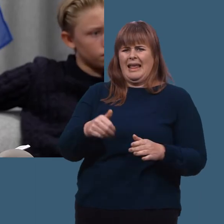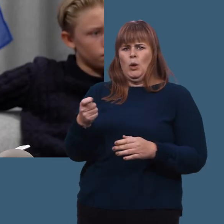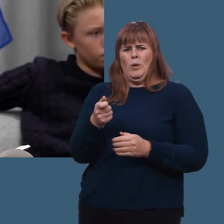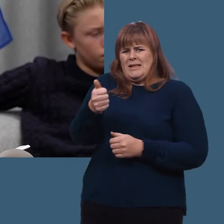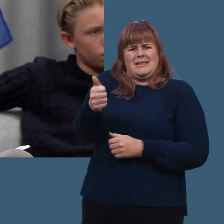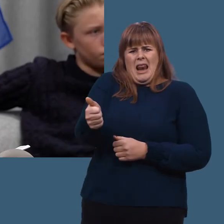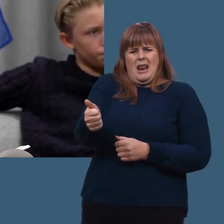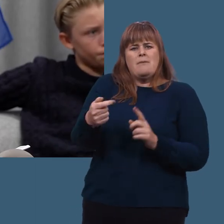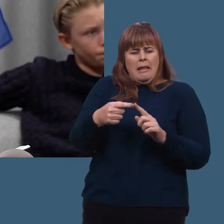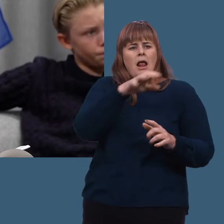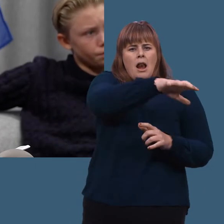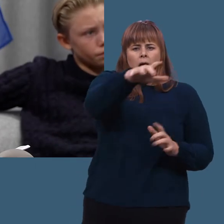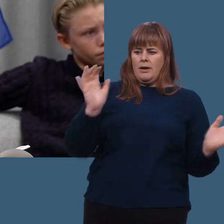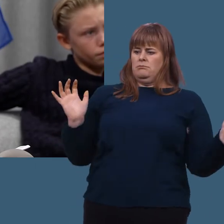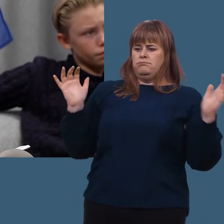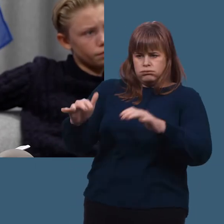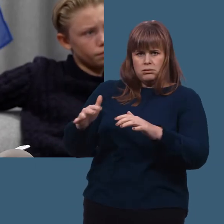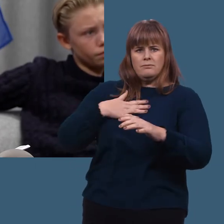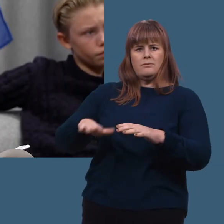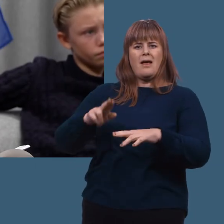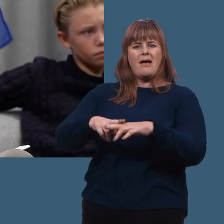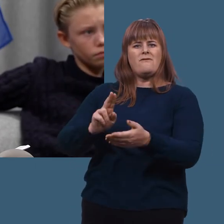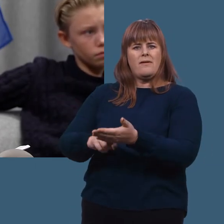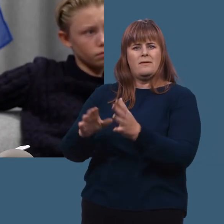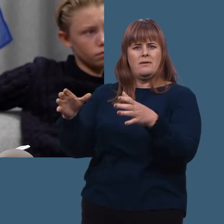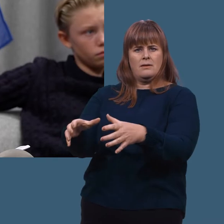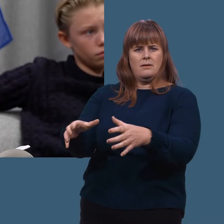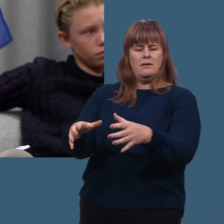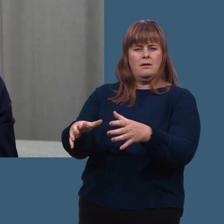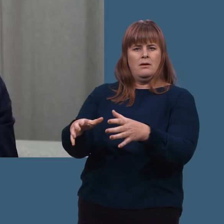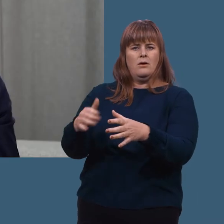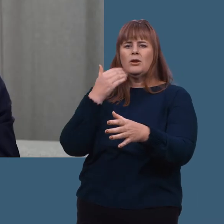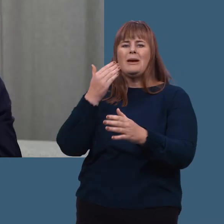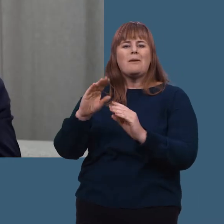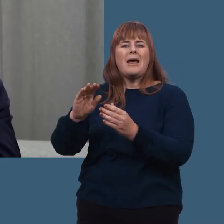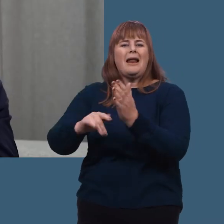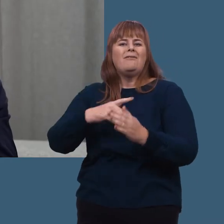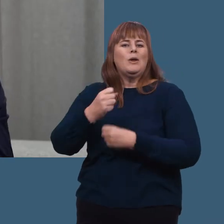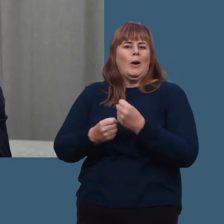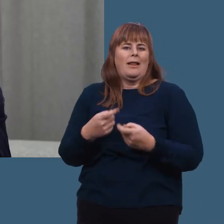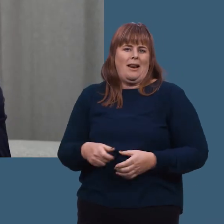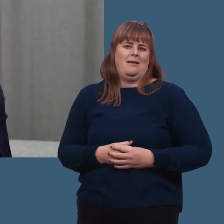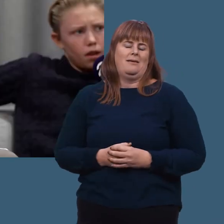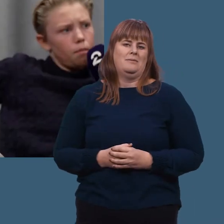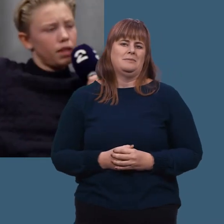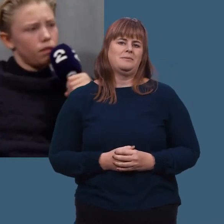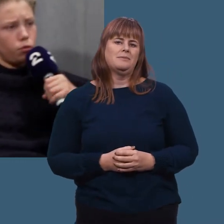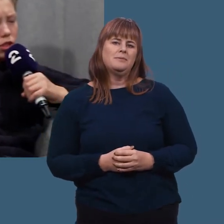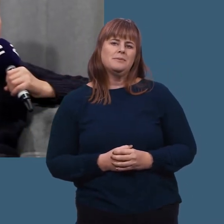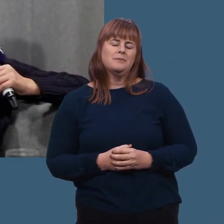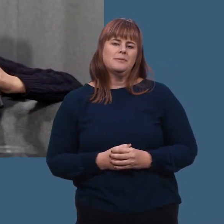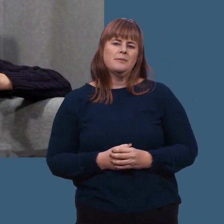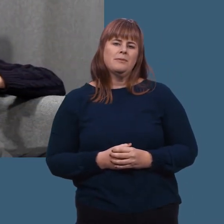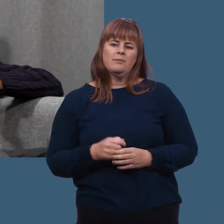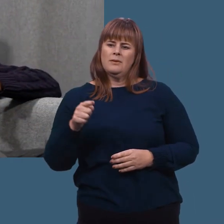landene i verden som kommer sammen. Og da mener jeg at FN blir ikke bedre enn vi gjør det. Men